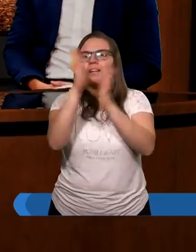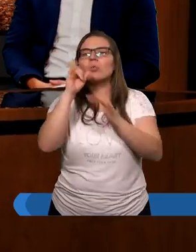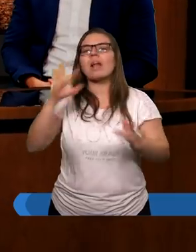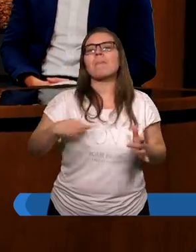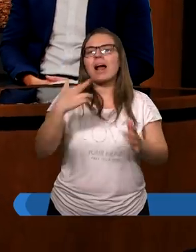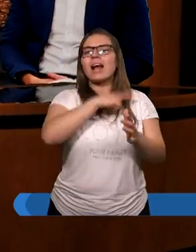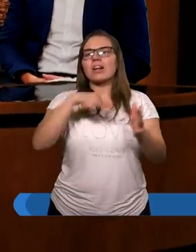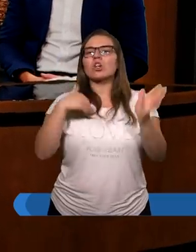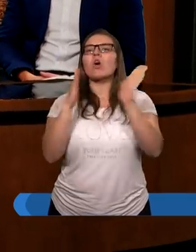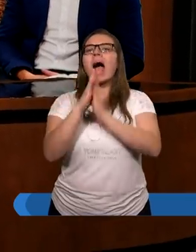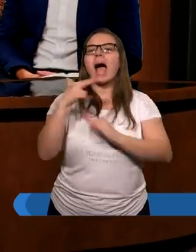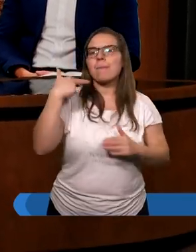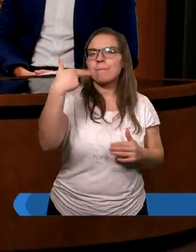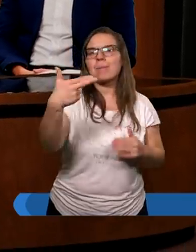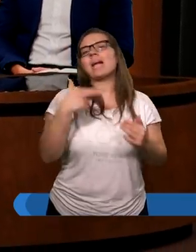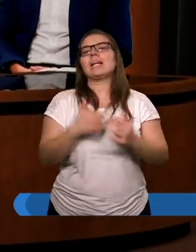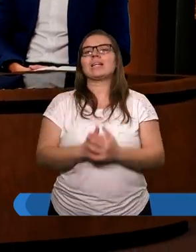Pan naszego. Amen. Amen.